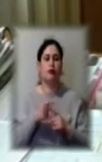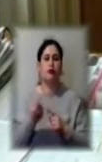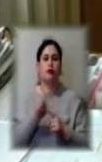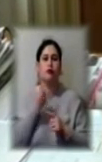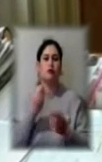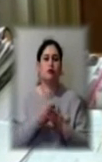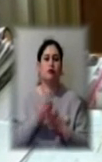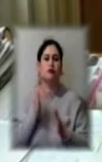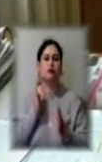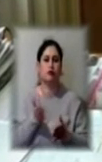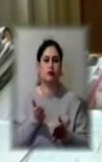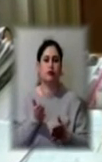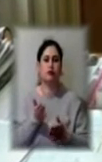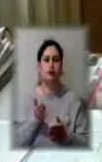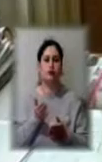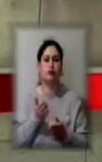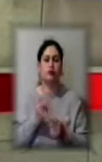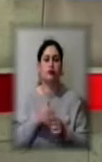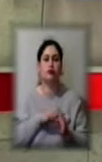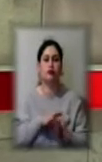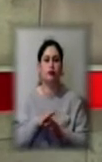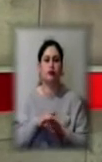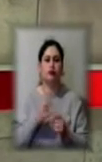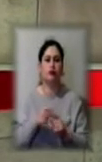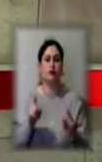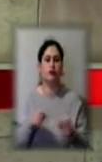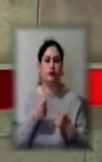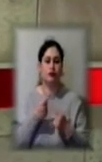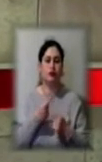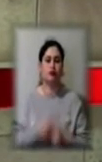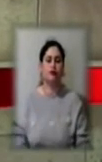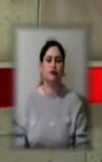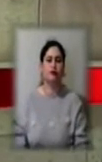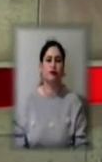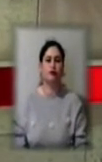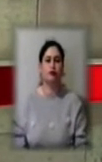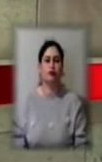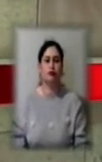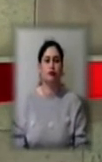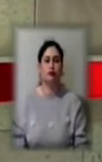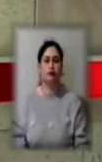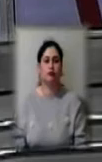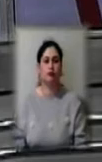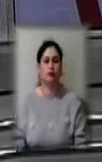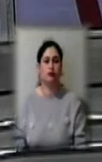поповнювати і обновлювати. Оксана Хлєбос, Григорий Шматко. Новини на Суспільному. Херсон.